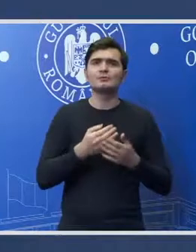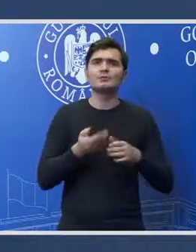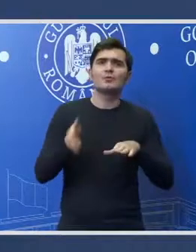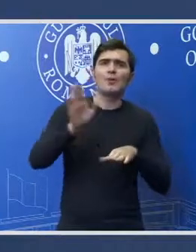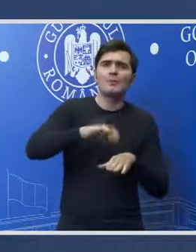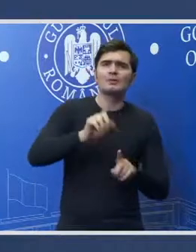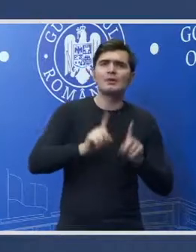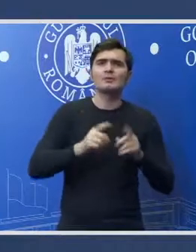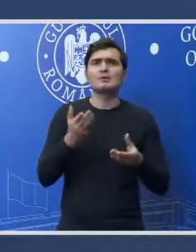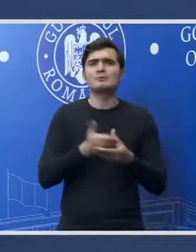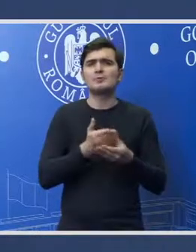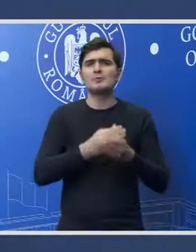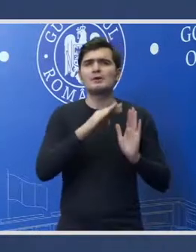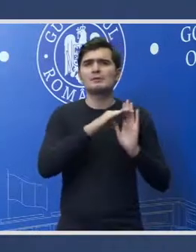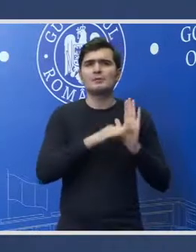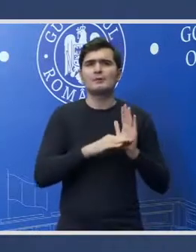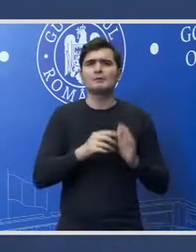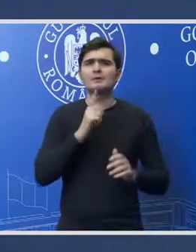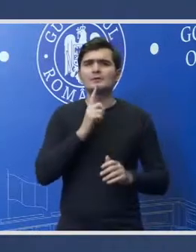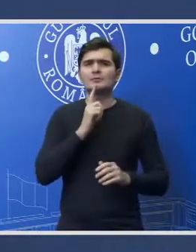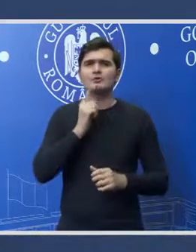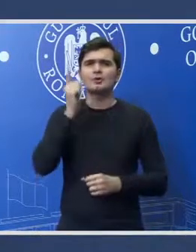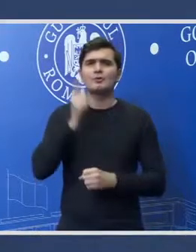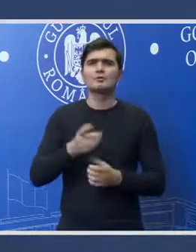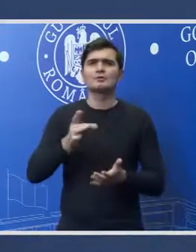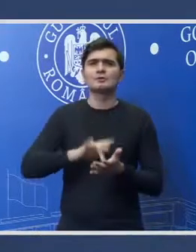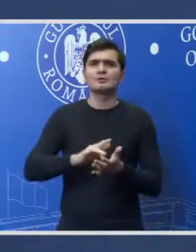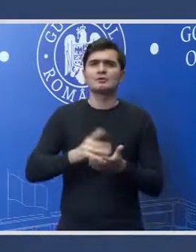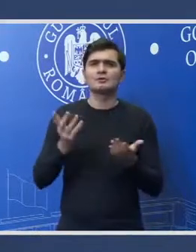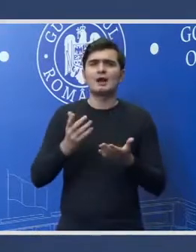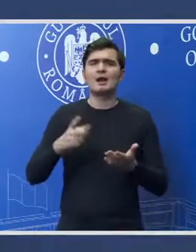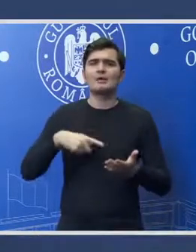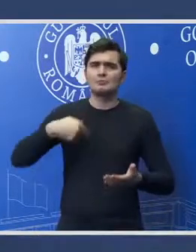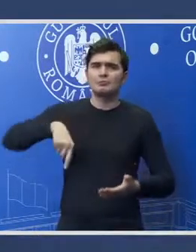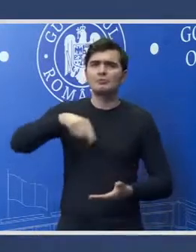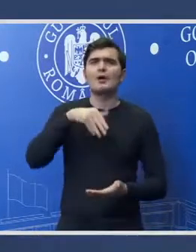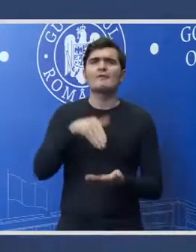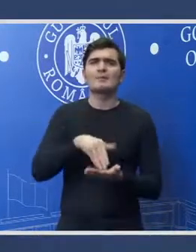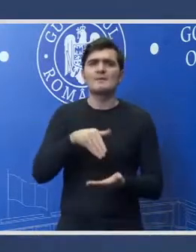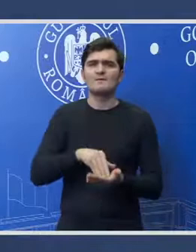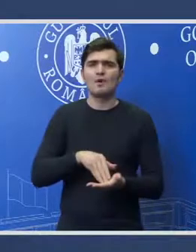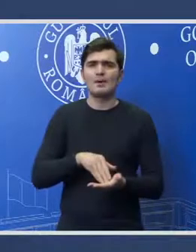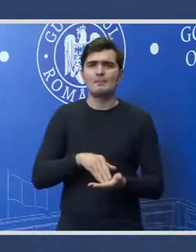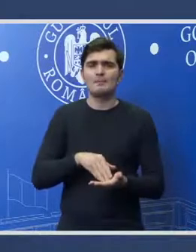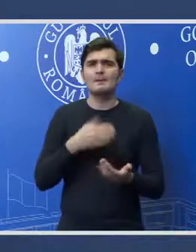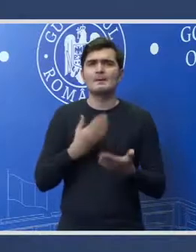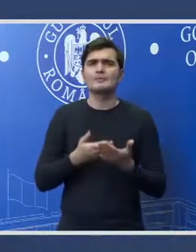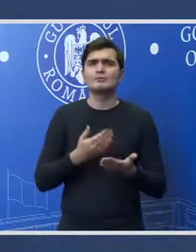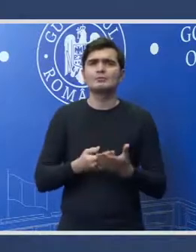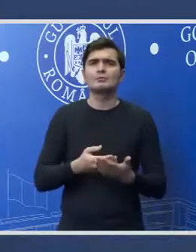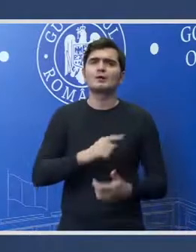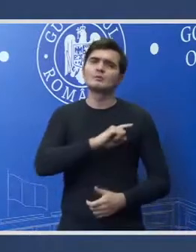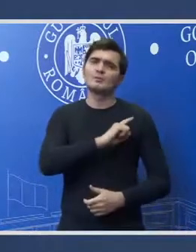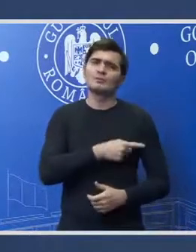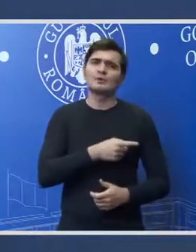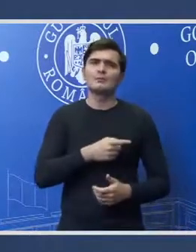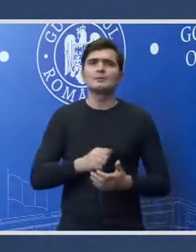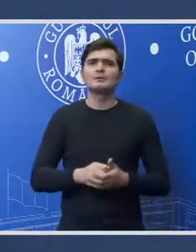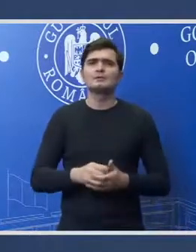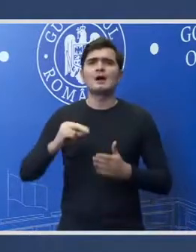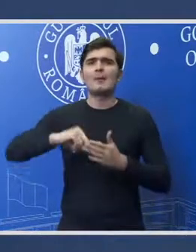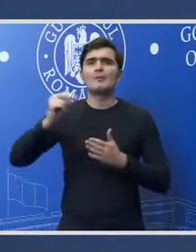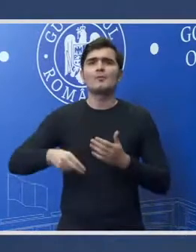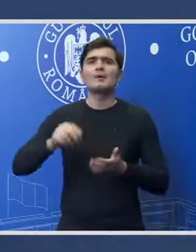normative. Este vorba de ordonanță de urgență de care aveam nevoie pentru a putea aprova legea